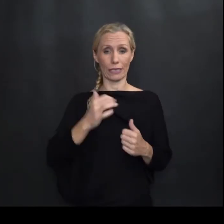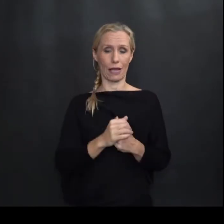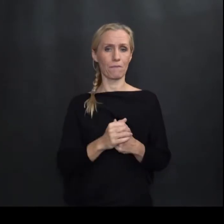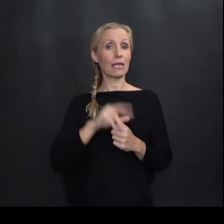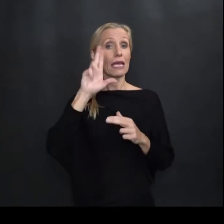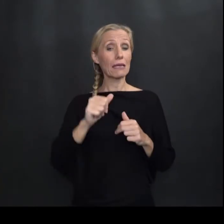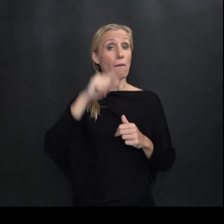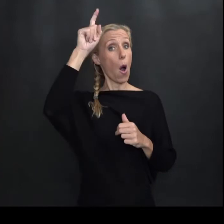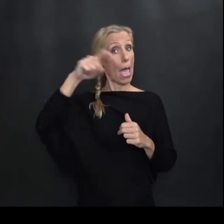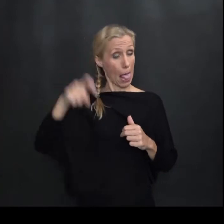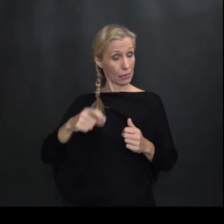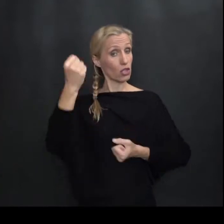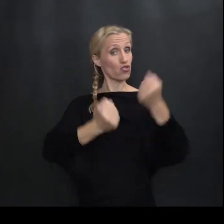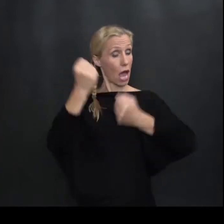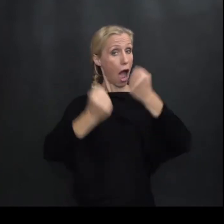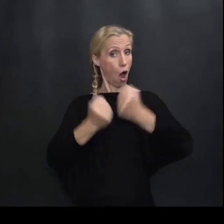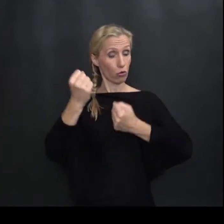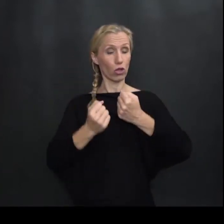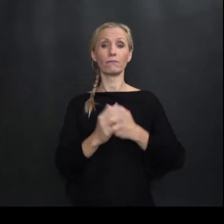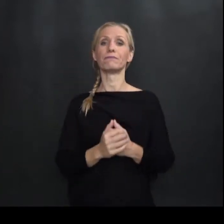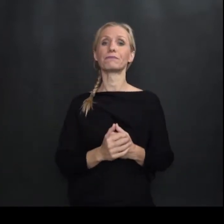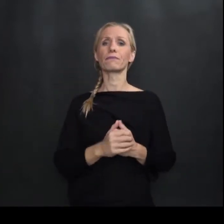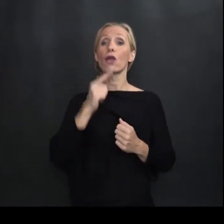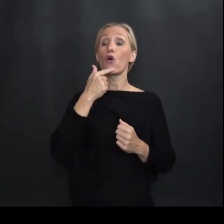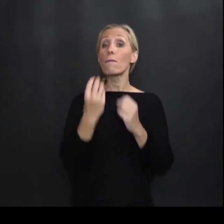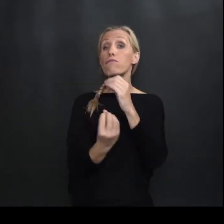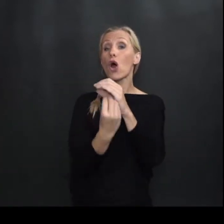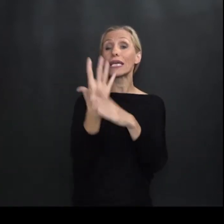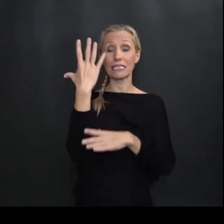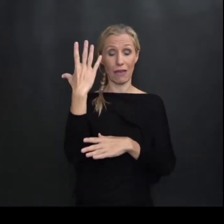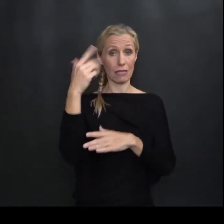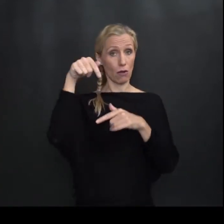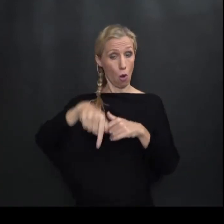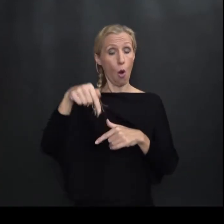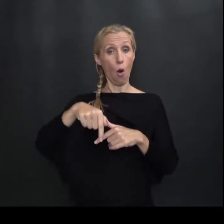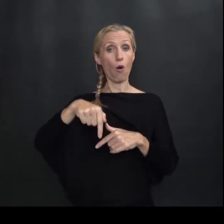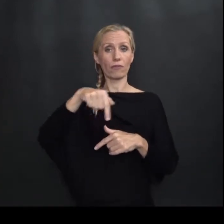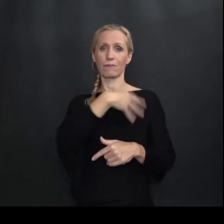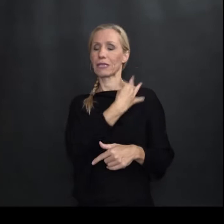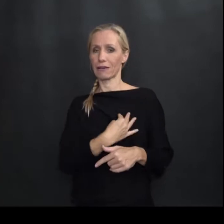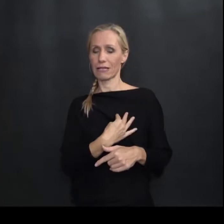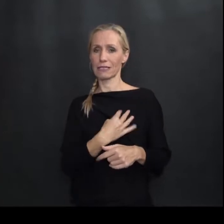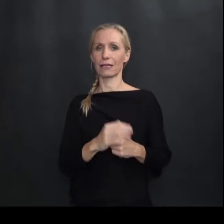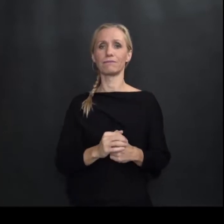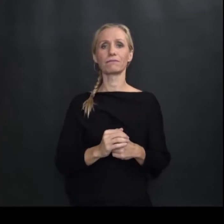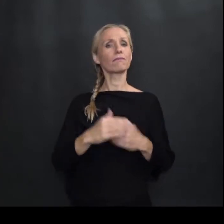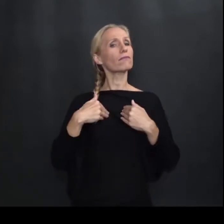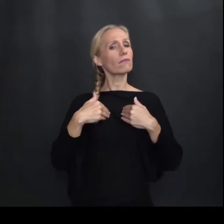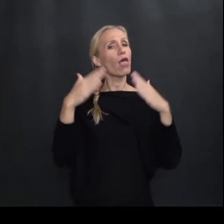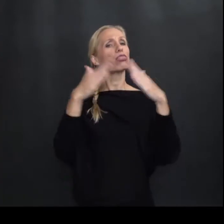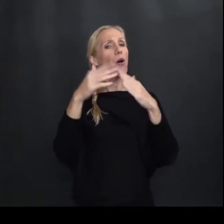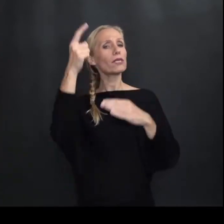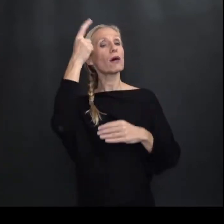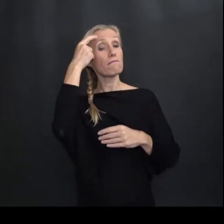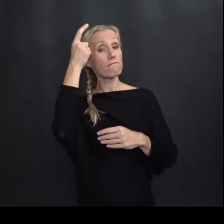Tako imamo i električni Automobil Koji je proizveden Od nas u Hrvatskoj Znači